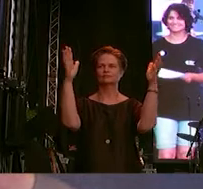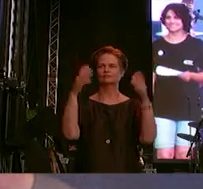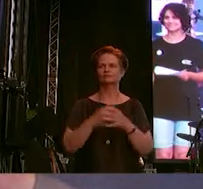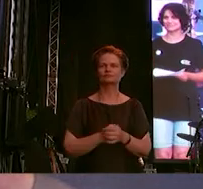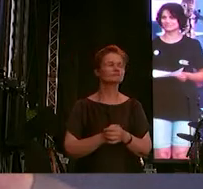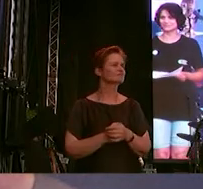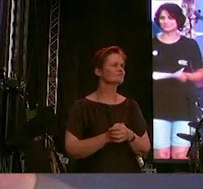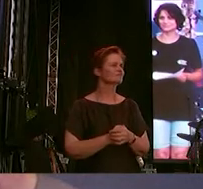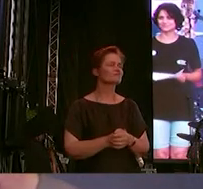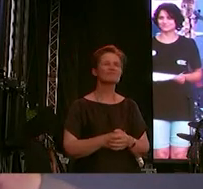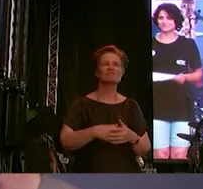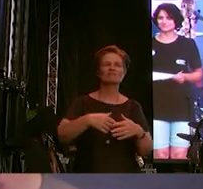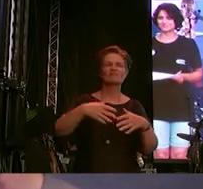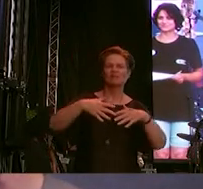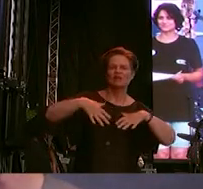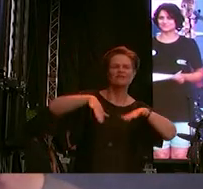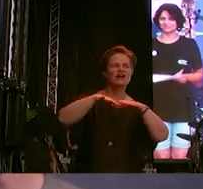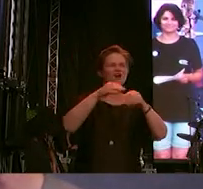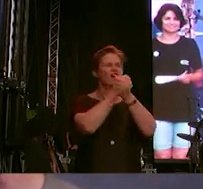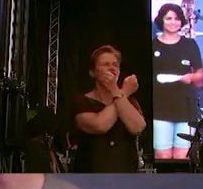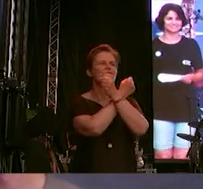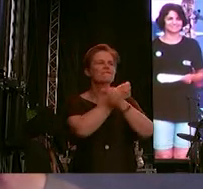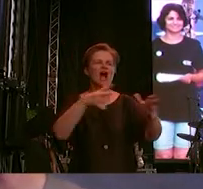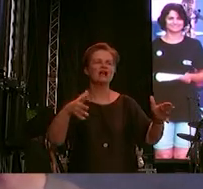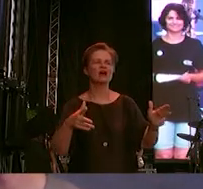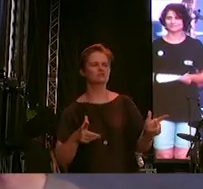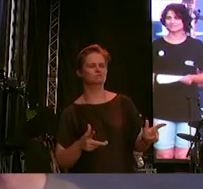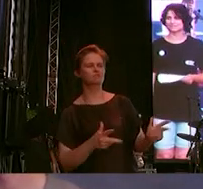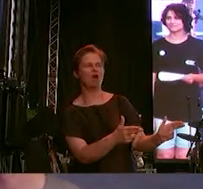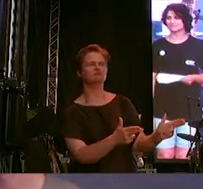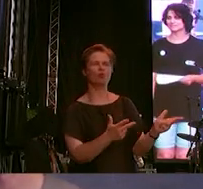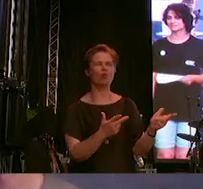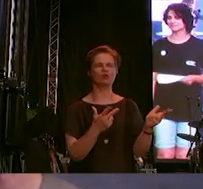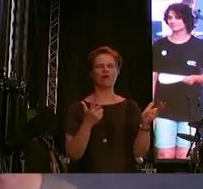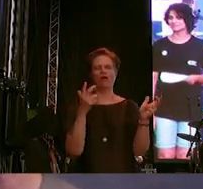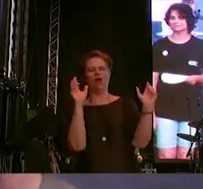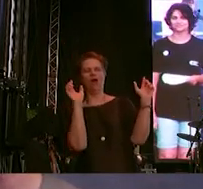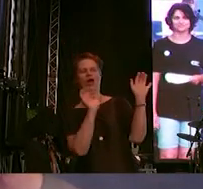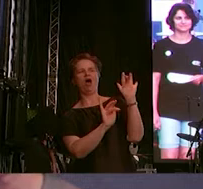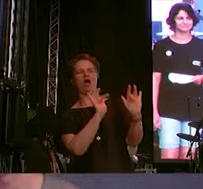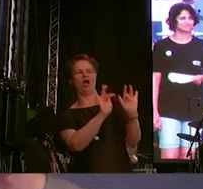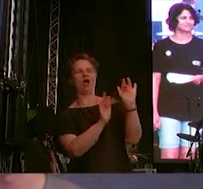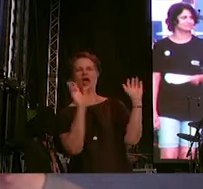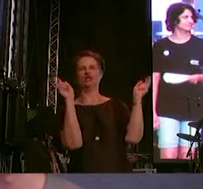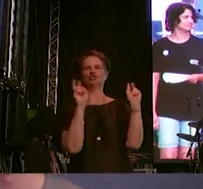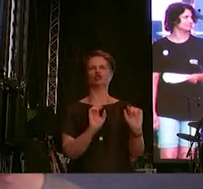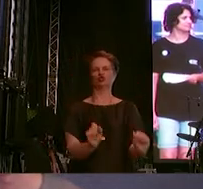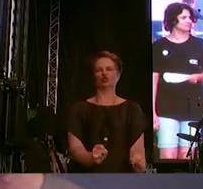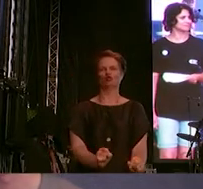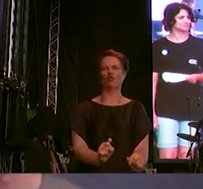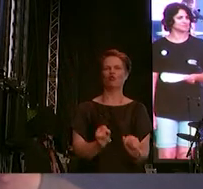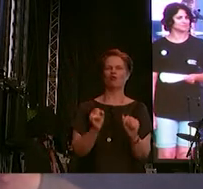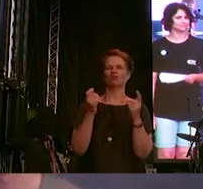Wir nehmen keine Freiheitsbeschneidung oder Einschüchterungsversuche seitens spaltender Kräfte oder durch staatliche